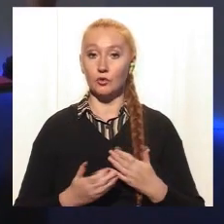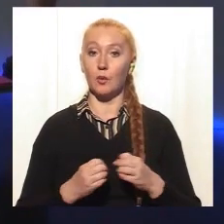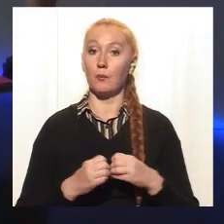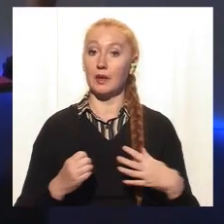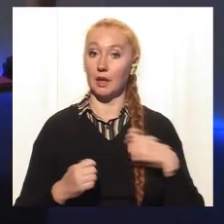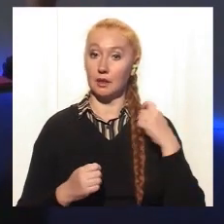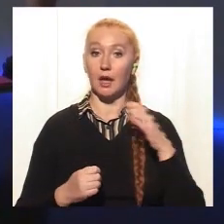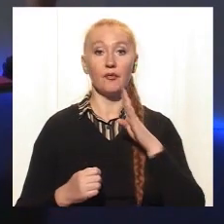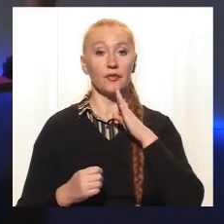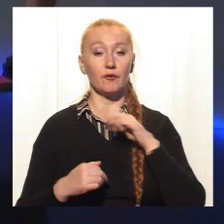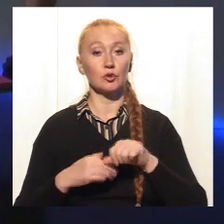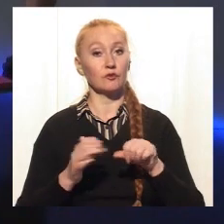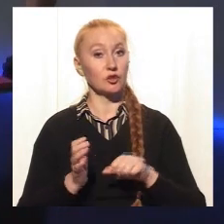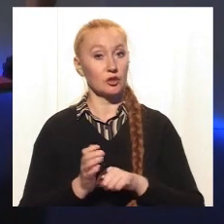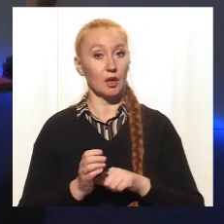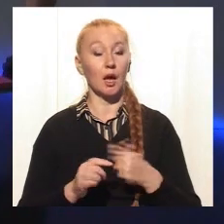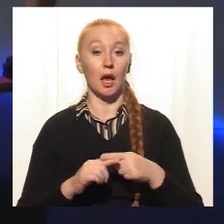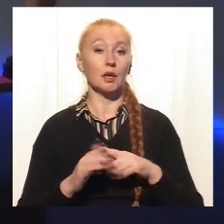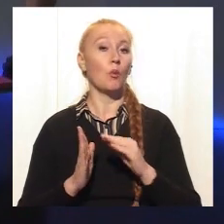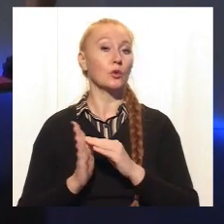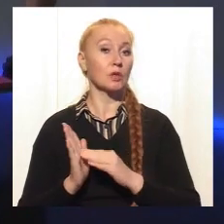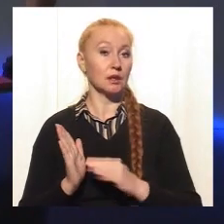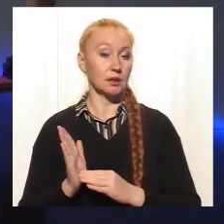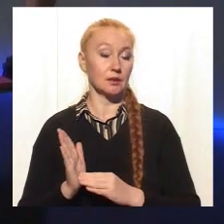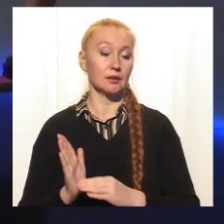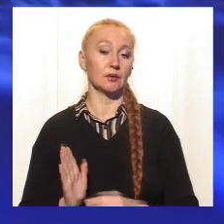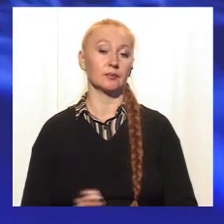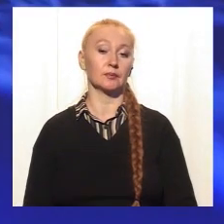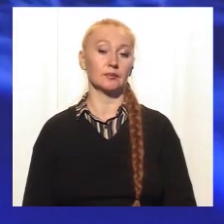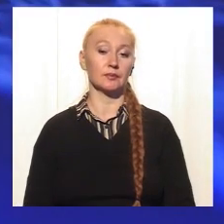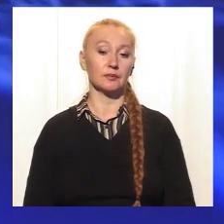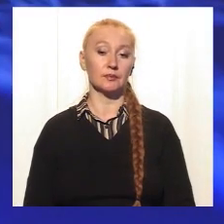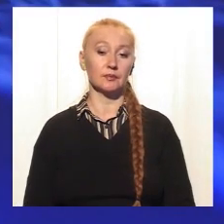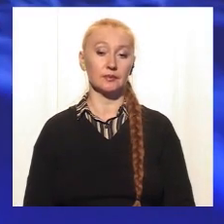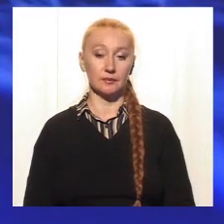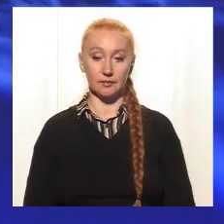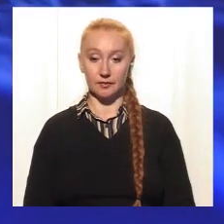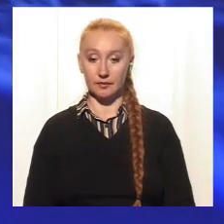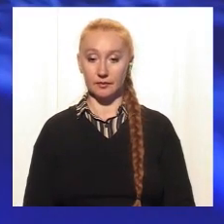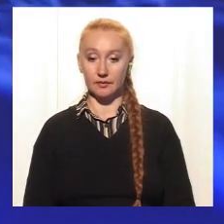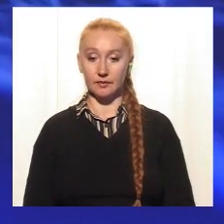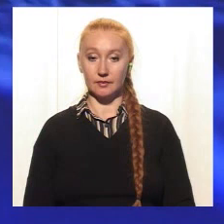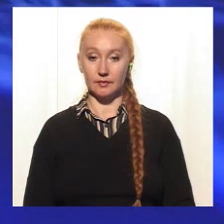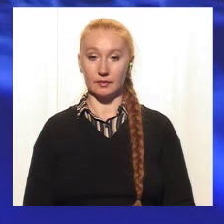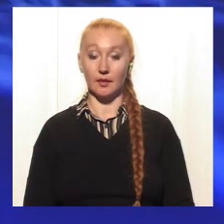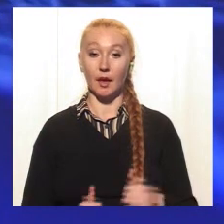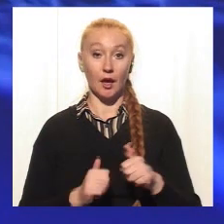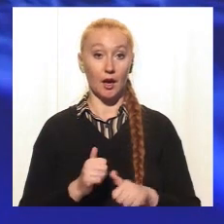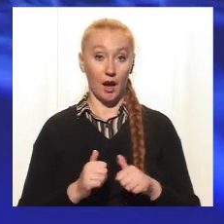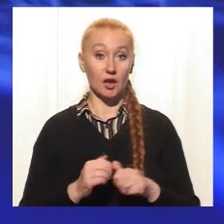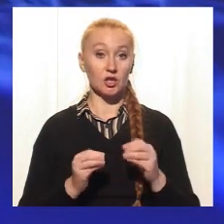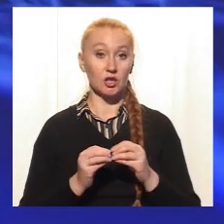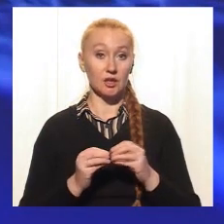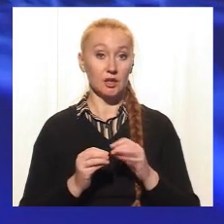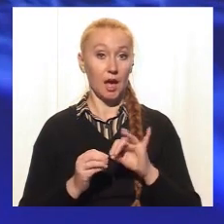роки, дівчинки в 16 роки. Це по статистике. І фраза мені дуже подобається, що кожен 10-й